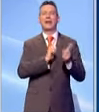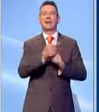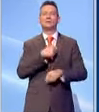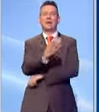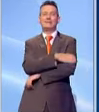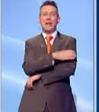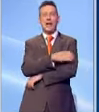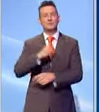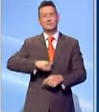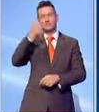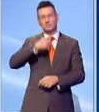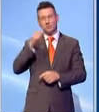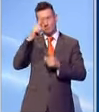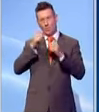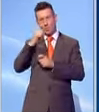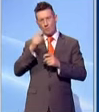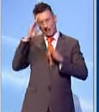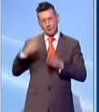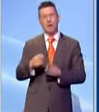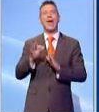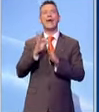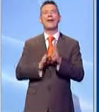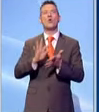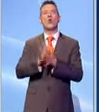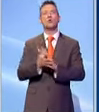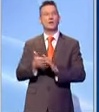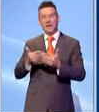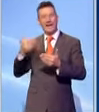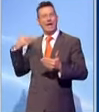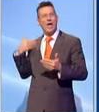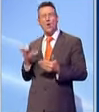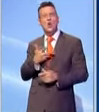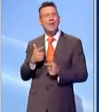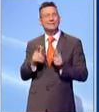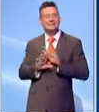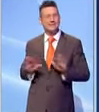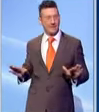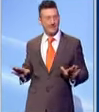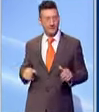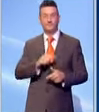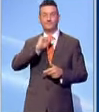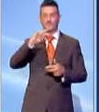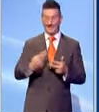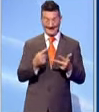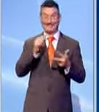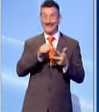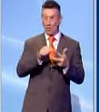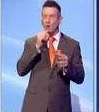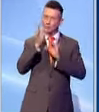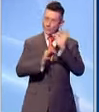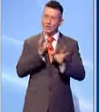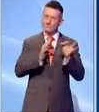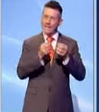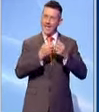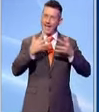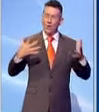prima di tutto di una regola contrattuale che non c'è mai stata. Secondo punto, glielo spiego. Lei ha